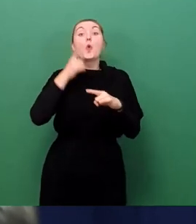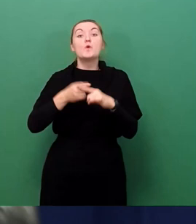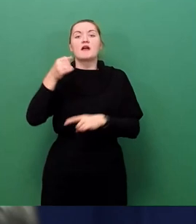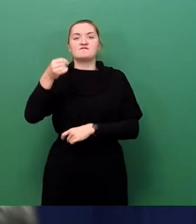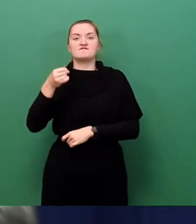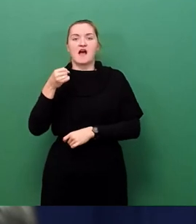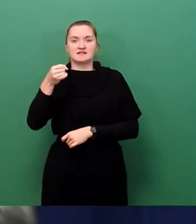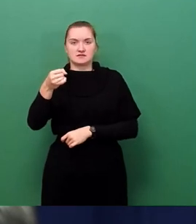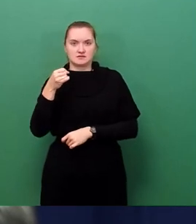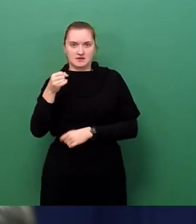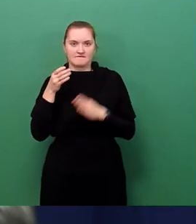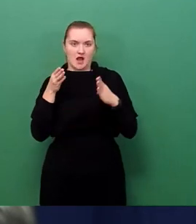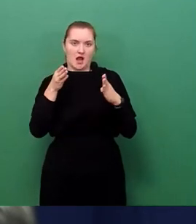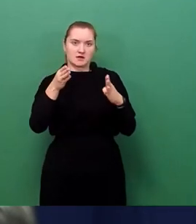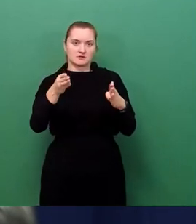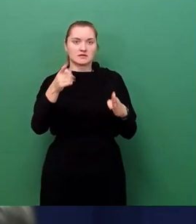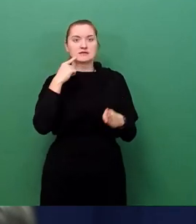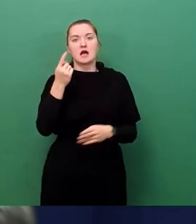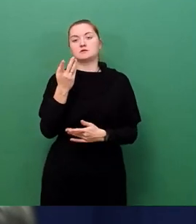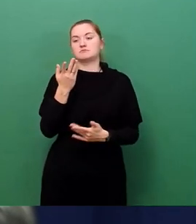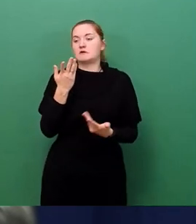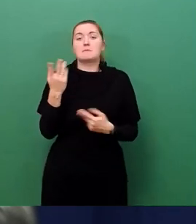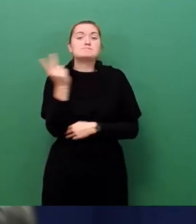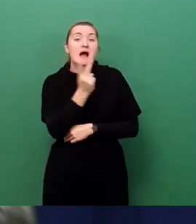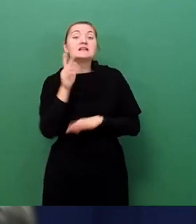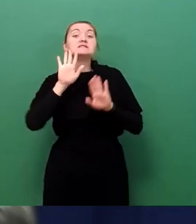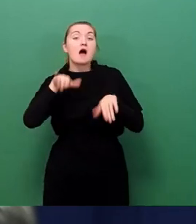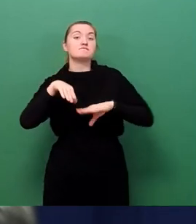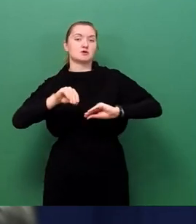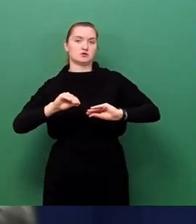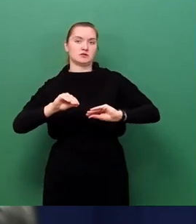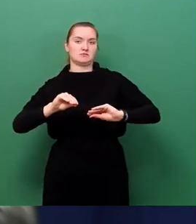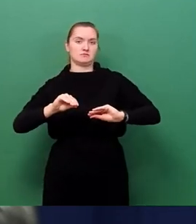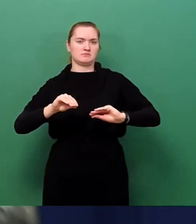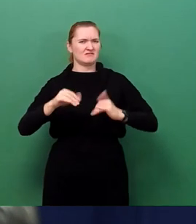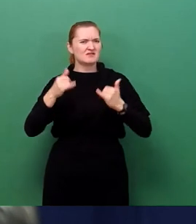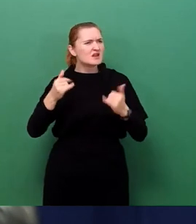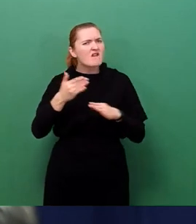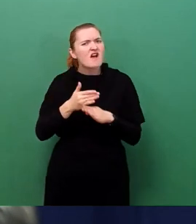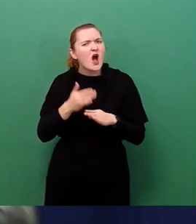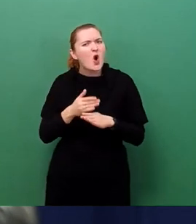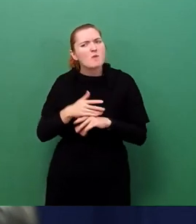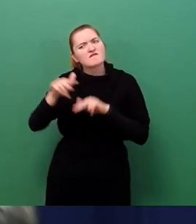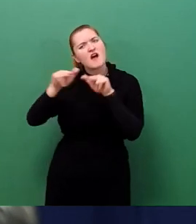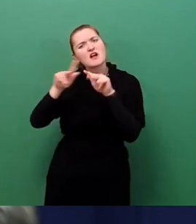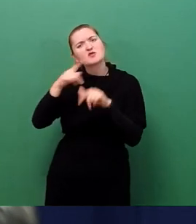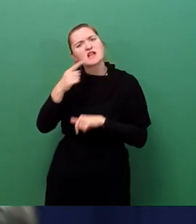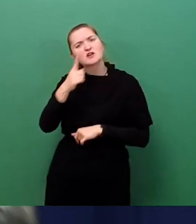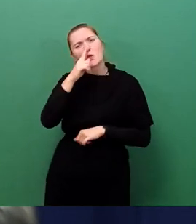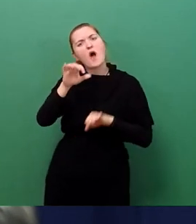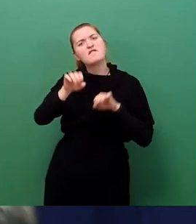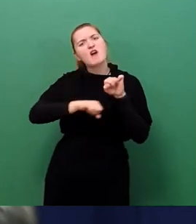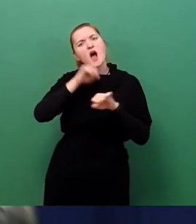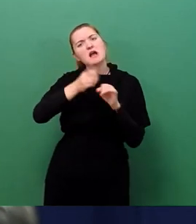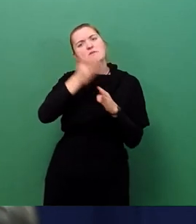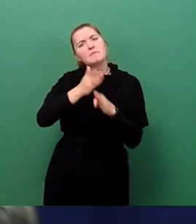Ufer praktisch als Shared Space benutzt. Aus welchem Grund wurde jetzt durch die Verwaltung die Einrichtung einer Fahrradstraße und nicht